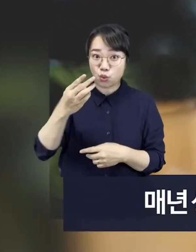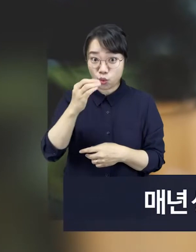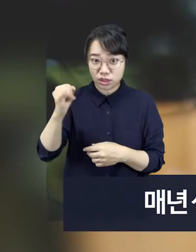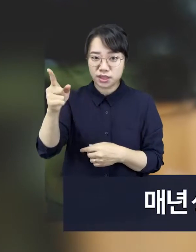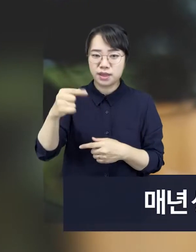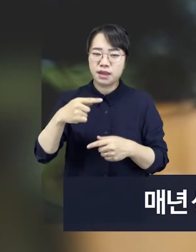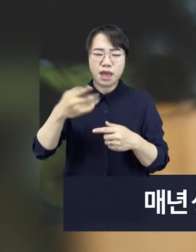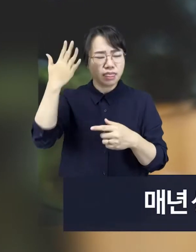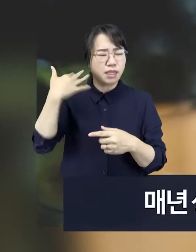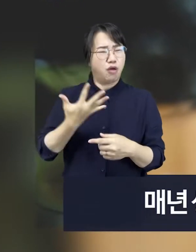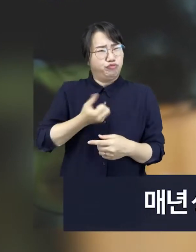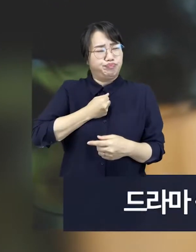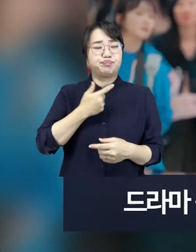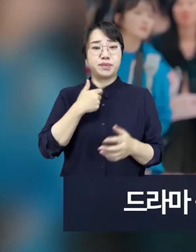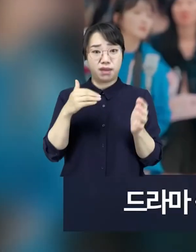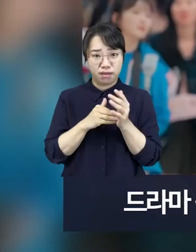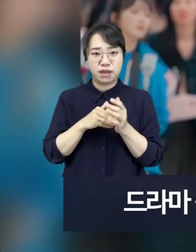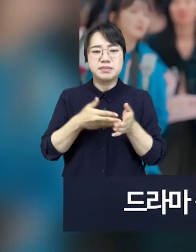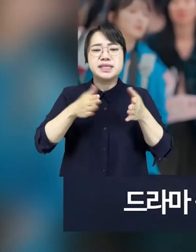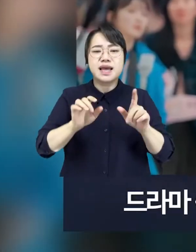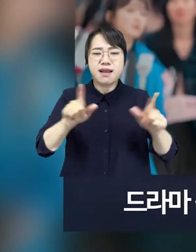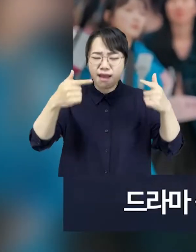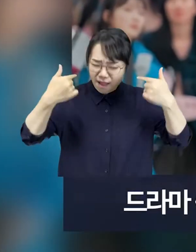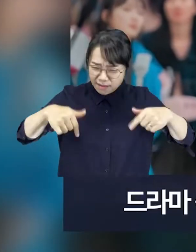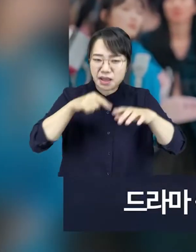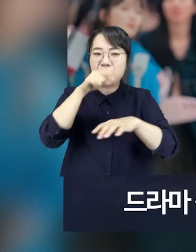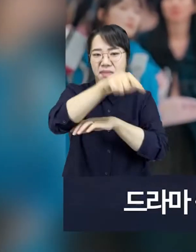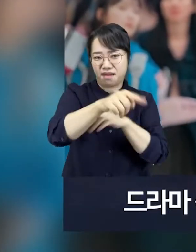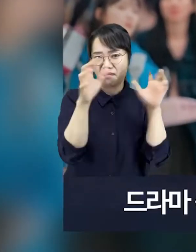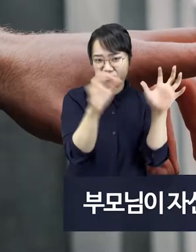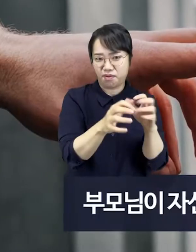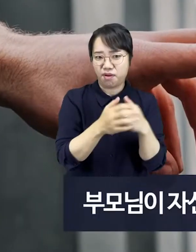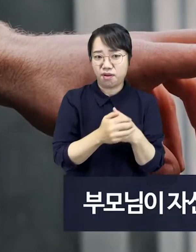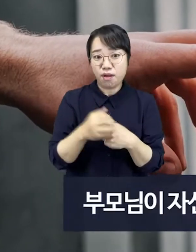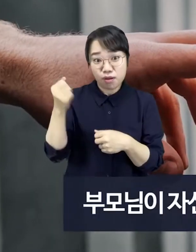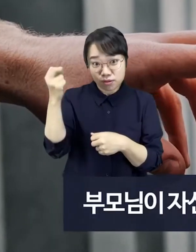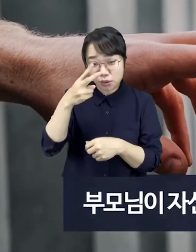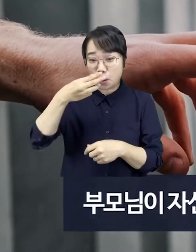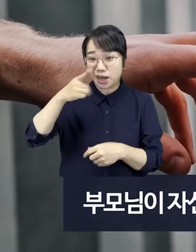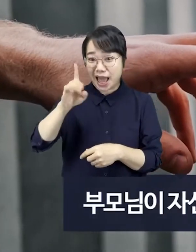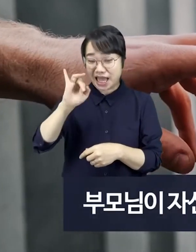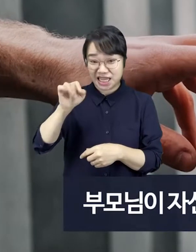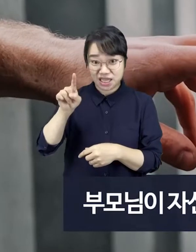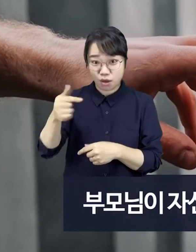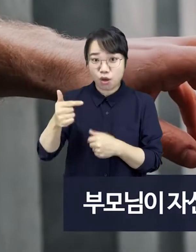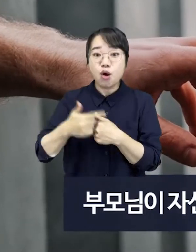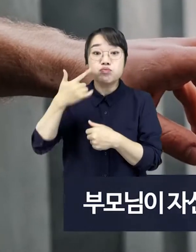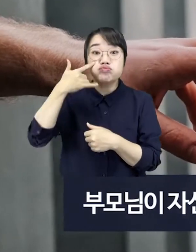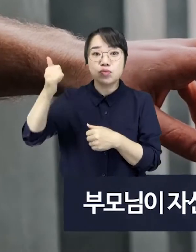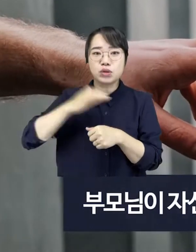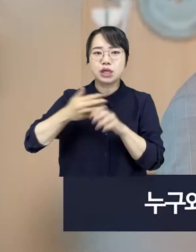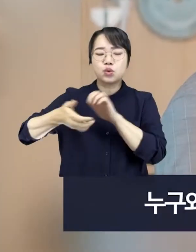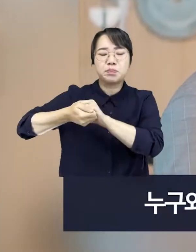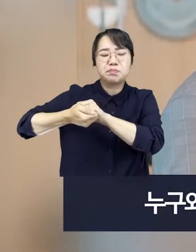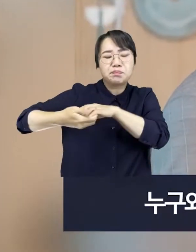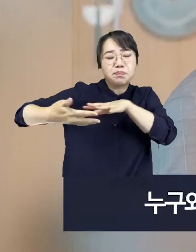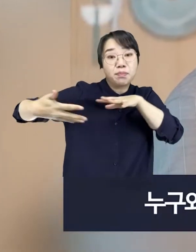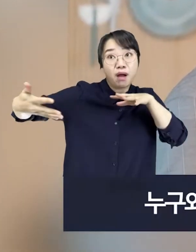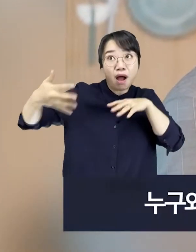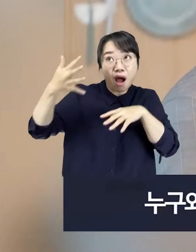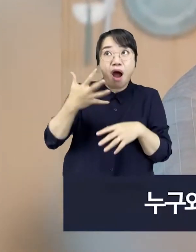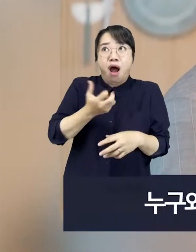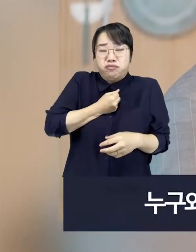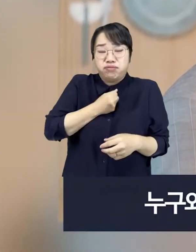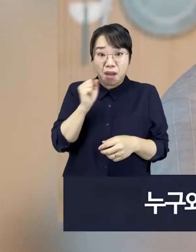매년 생일을 야외에서 보냅니다 드라마 그녀의 사생활 속 라이언은 부모님이 자신의 손을 놓고 떠나버린 기억 때문에 누구와도